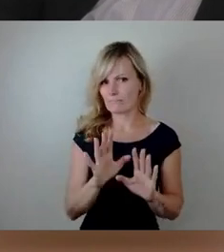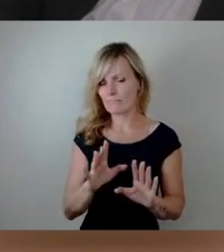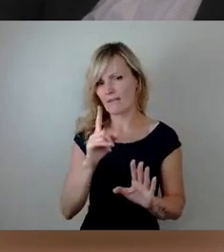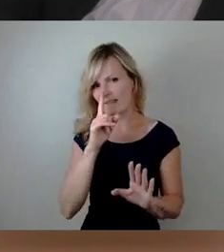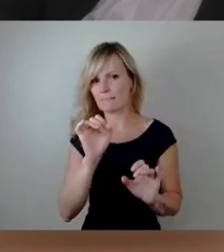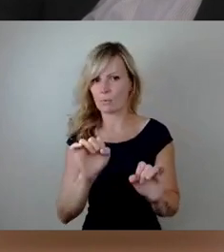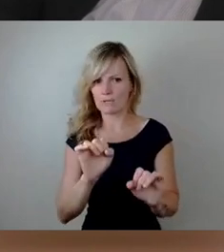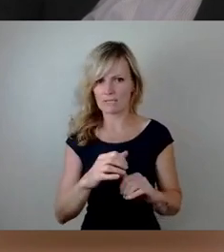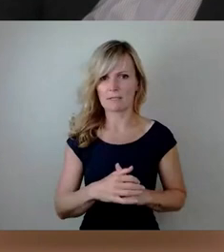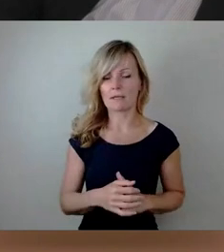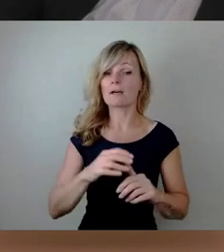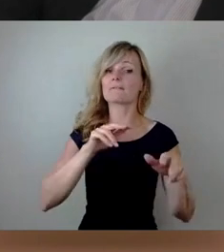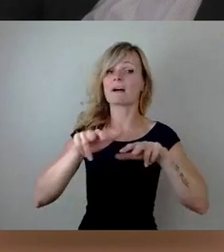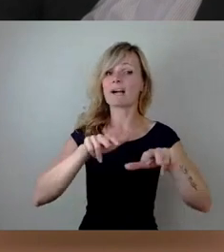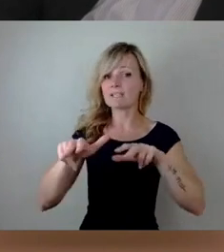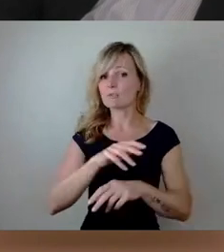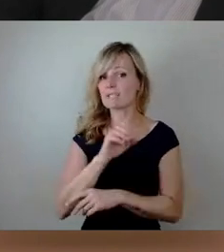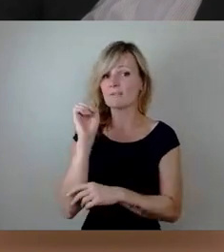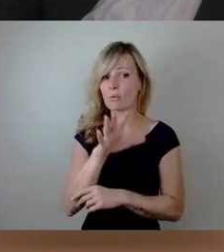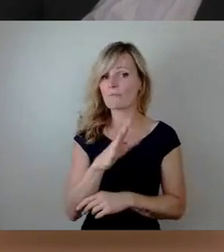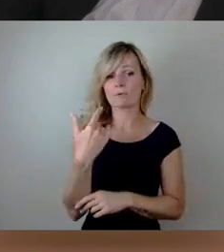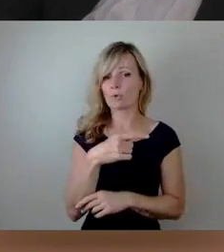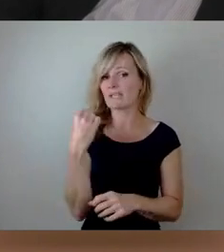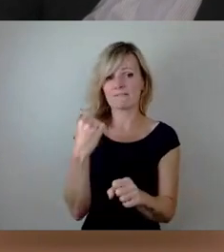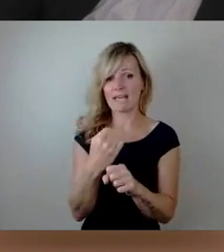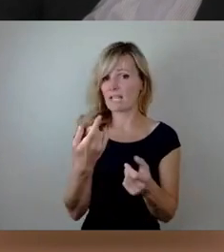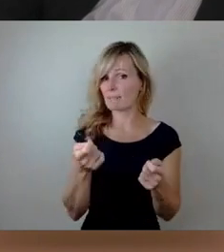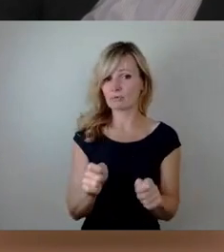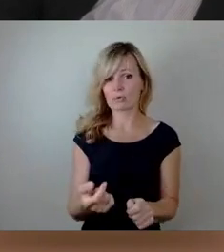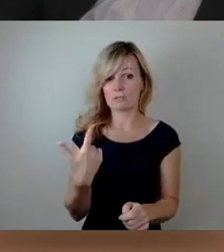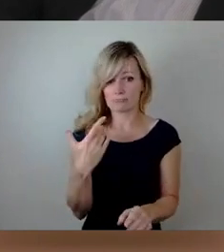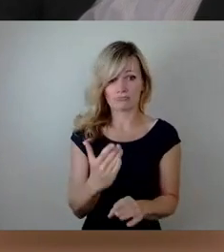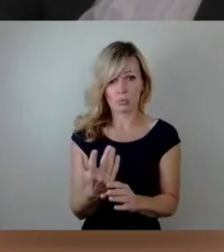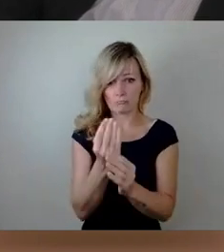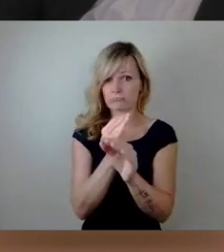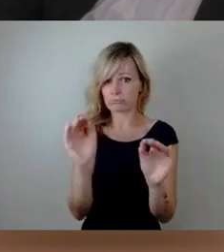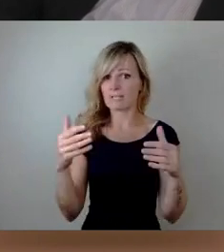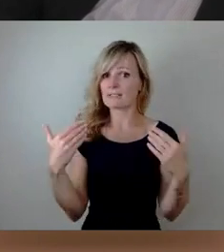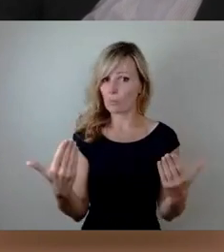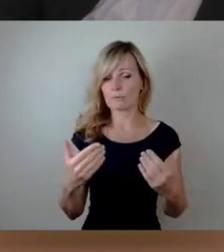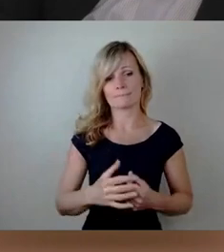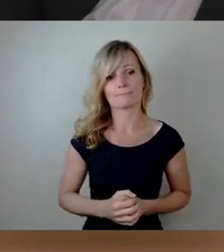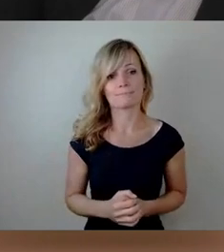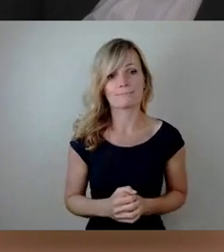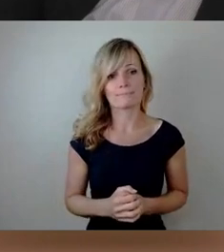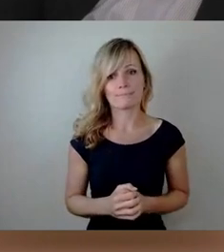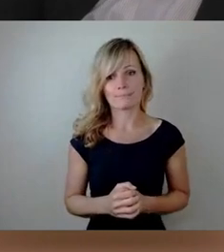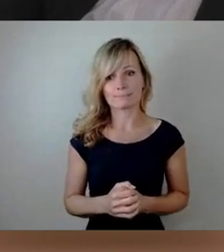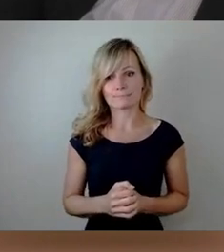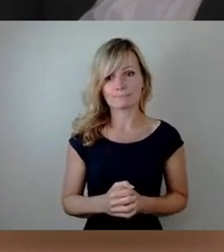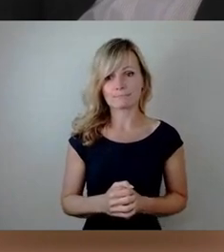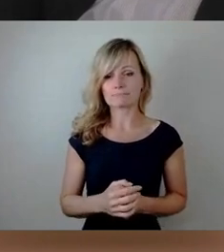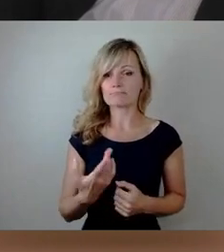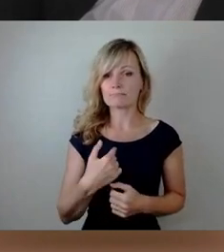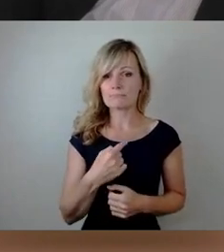Verwaltungsentwurf nicht abgeschlossen, darauf habe ich auch hingewiesen und das wird auch dann, sobald ich